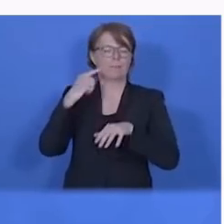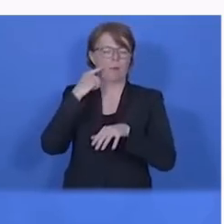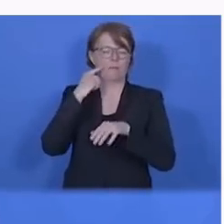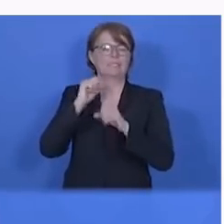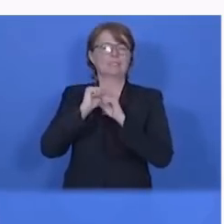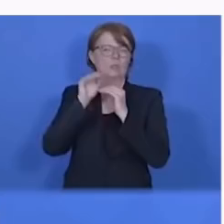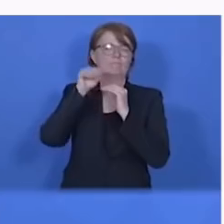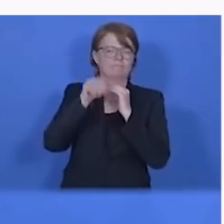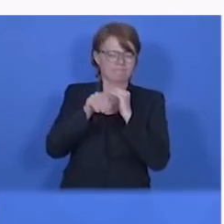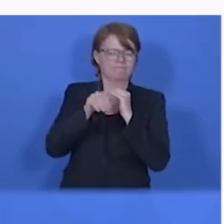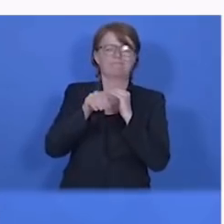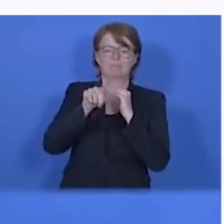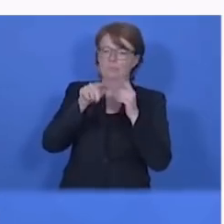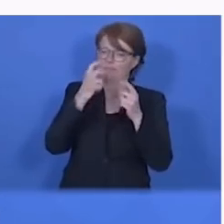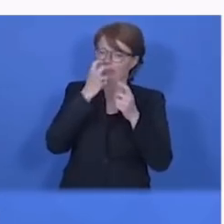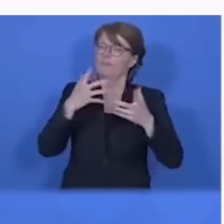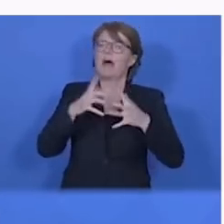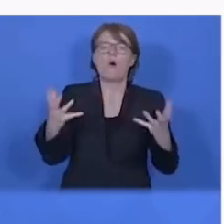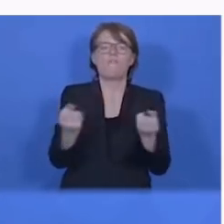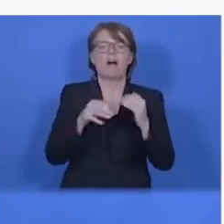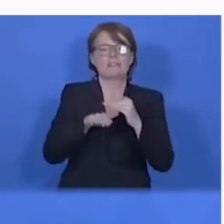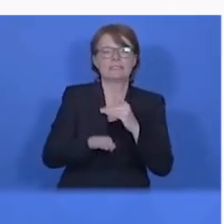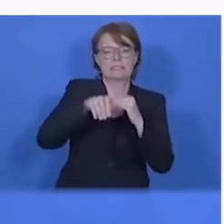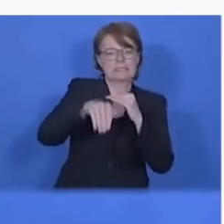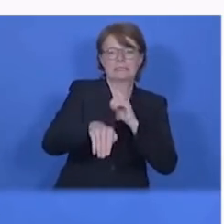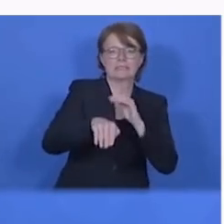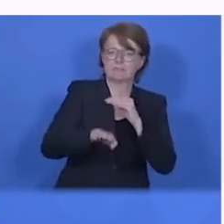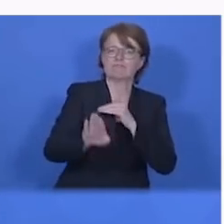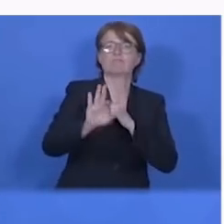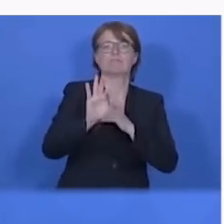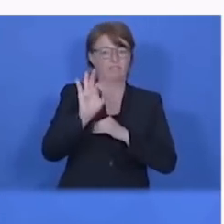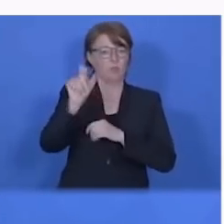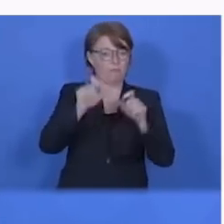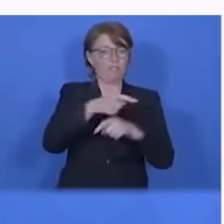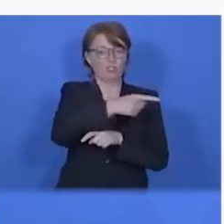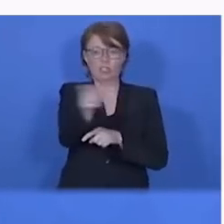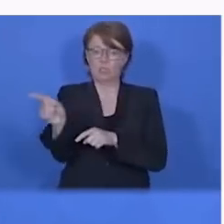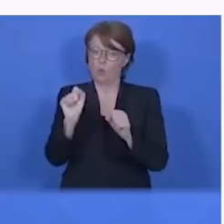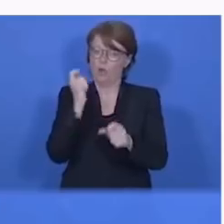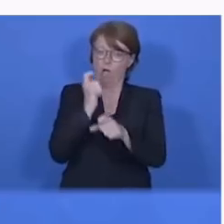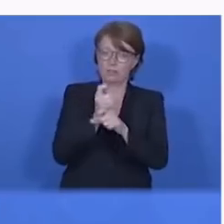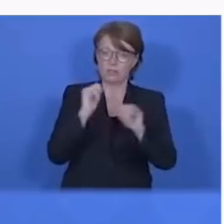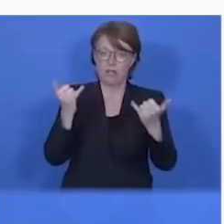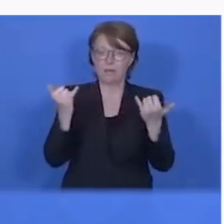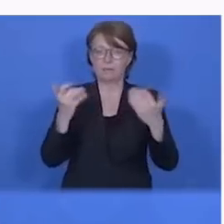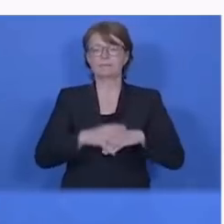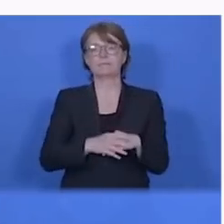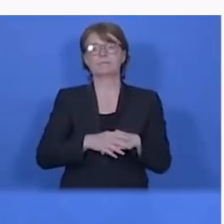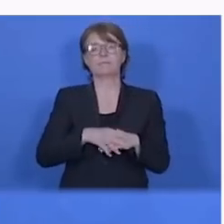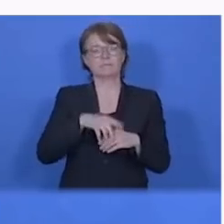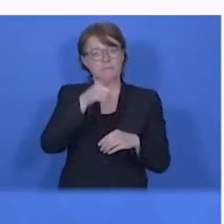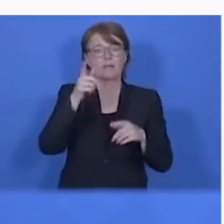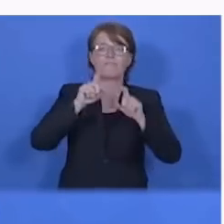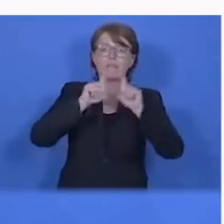مسائل فرهنگی، موزه ها، گالری ها، نمایشگاه ها، باقوش ها، پارک ها یا همون بوتانیش گارتن ها و